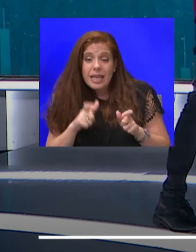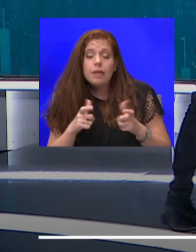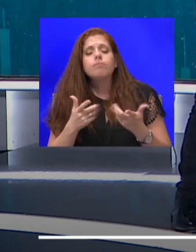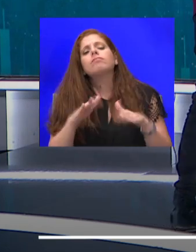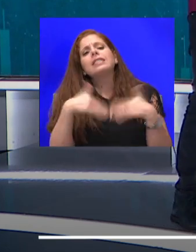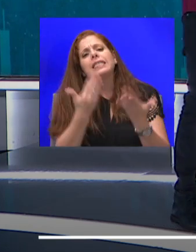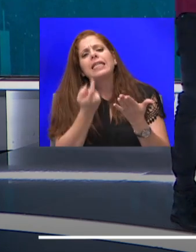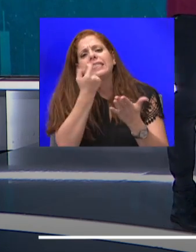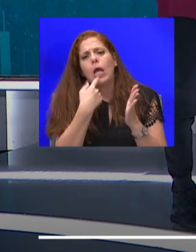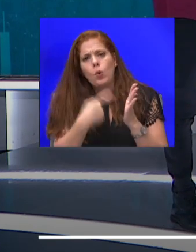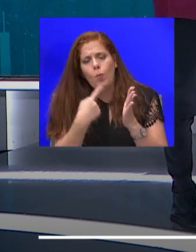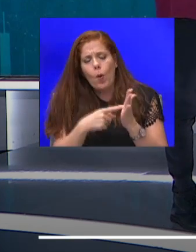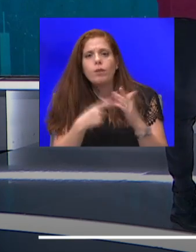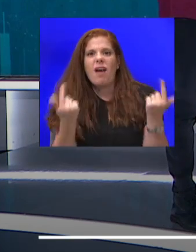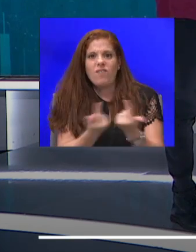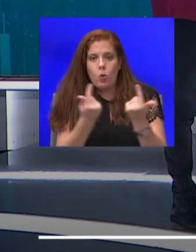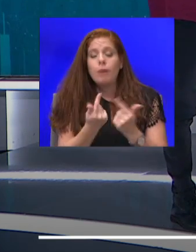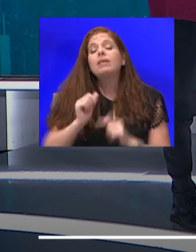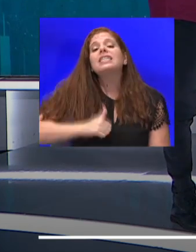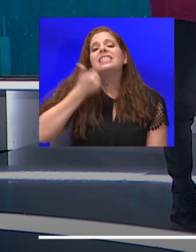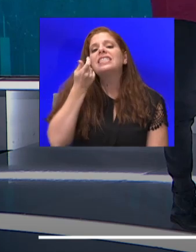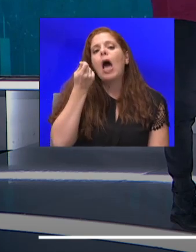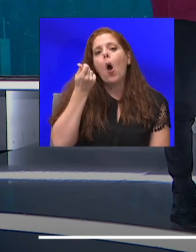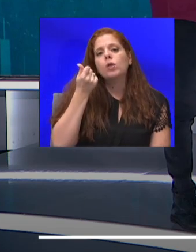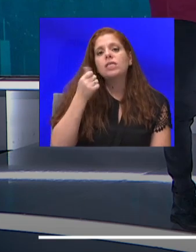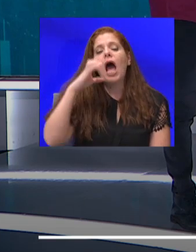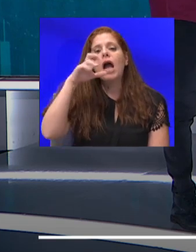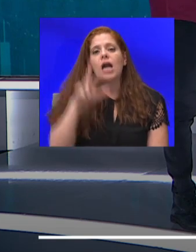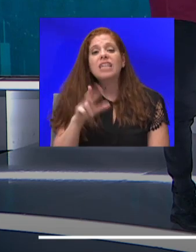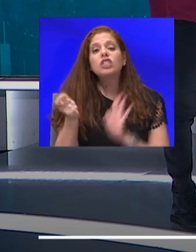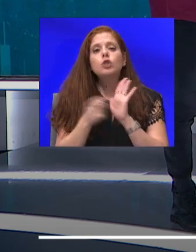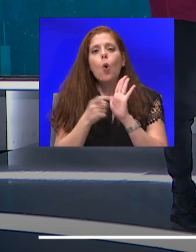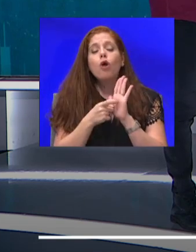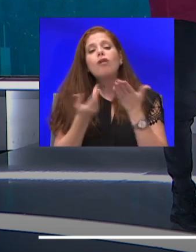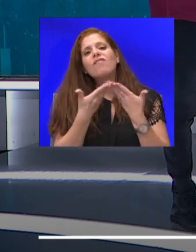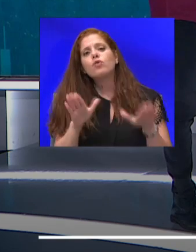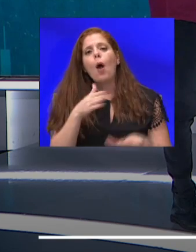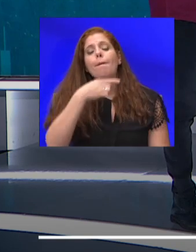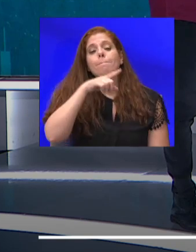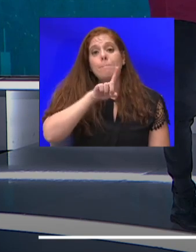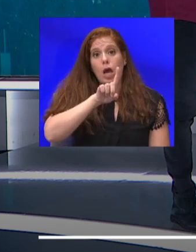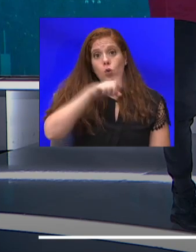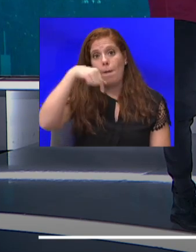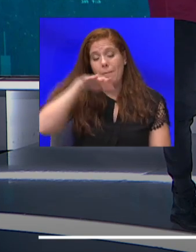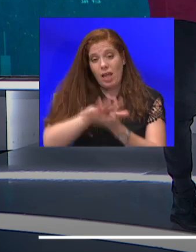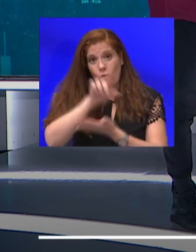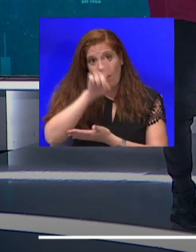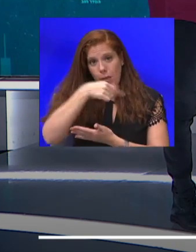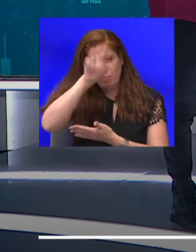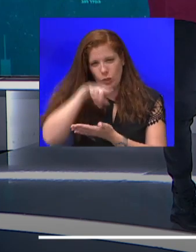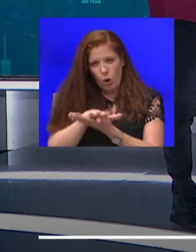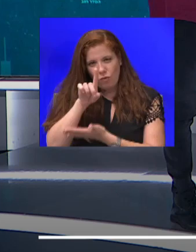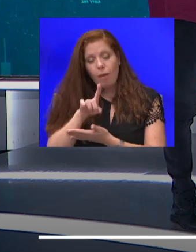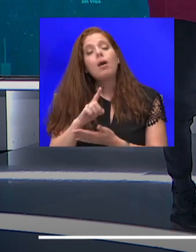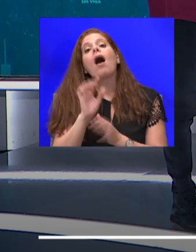שמתקיימים. שר האוצר קאץ דורש לפתוח ב-1 בנובמבר. האמת שהוא מציע כבר קודם את כל ענפי המסחר, יחד עם